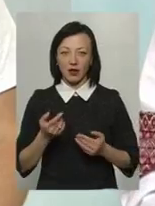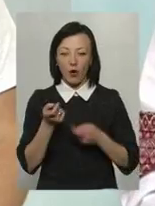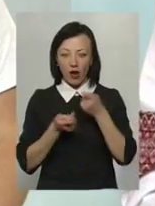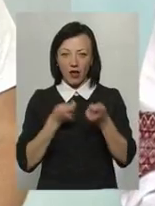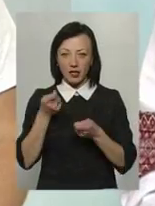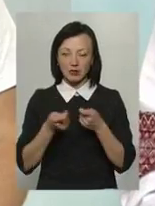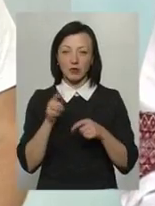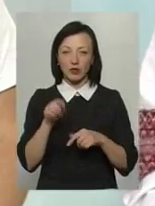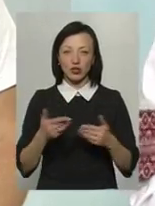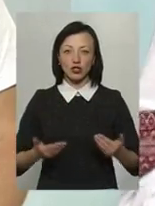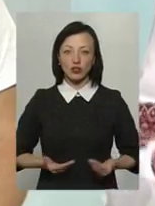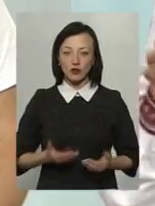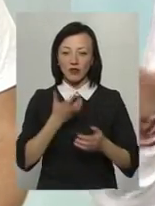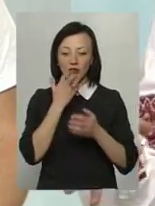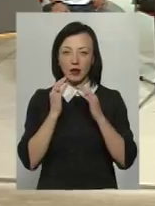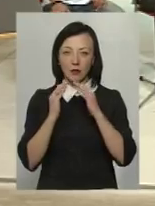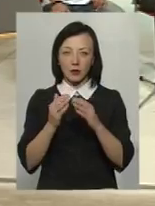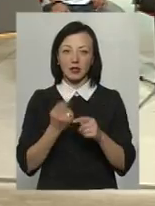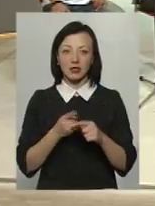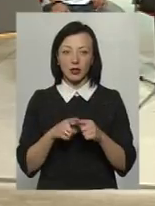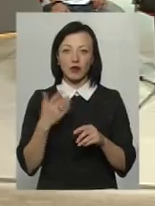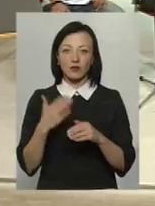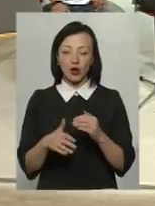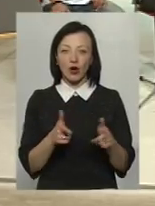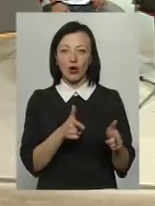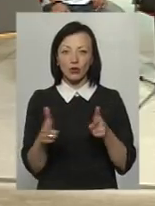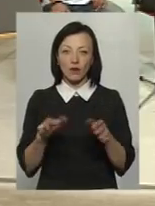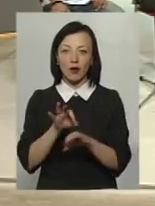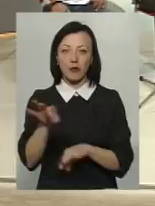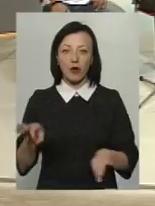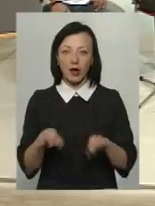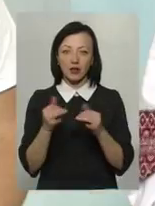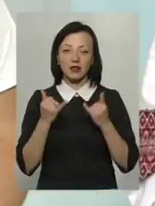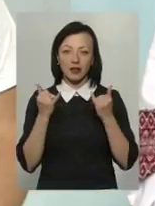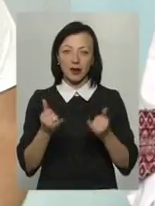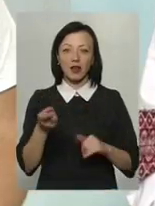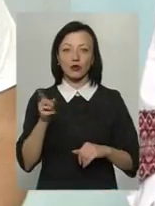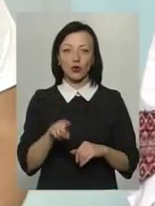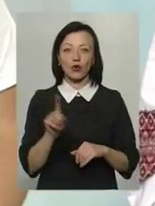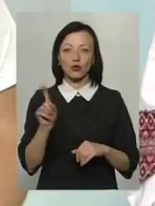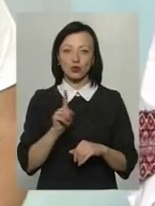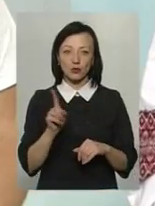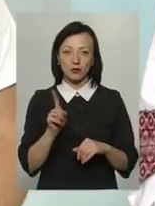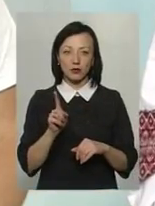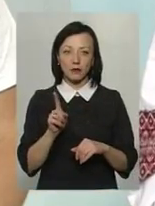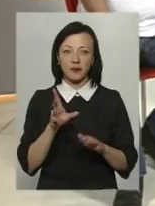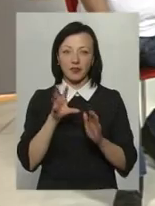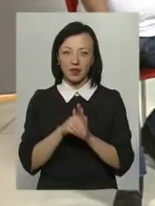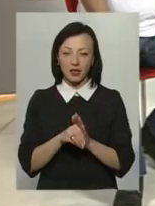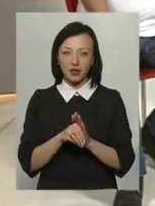в теплі. По суті це вже готовий проєкт для того, бо в